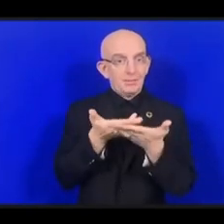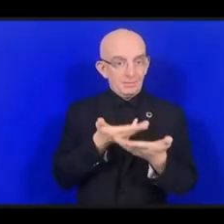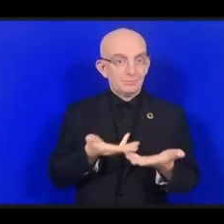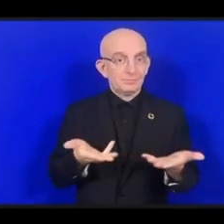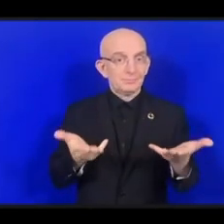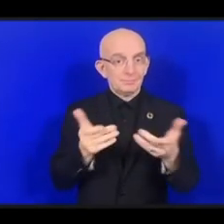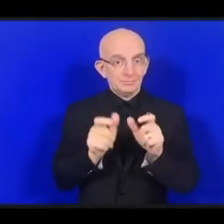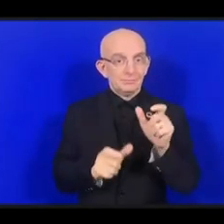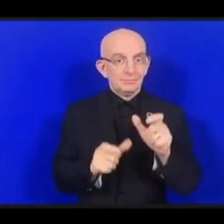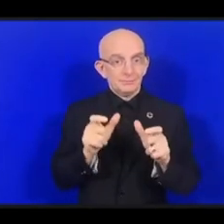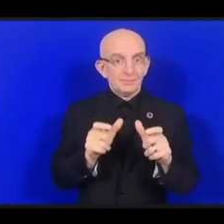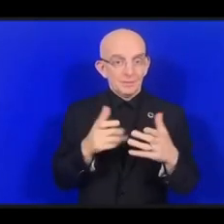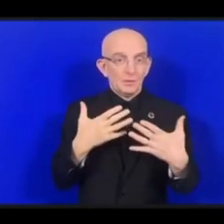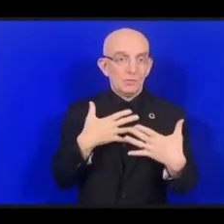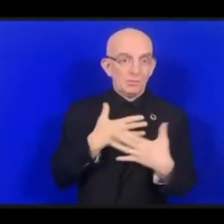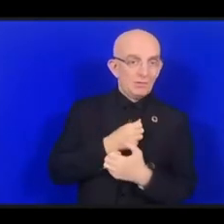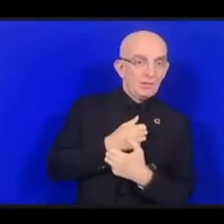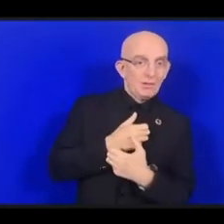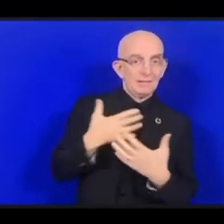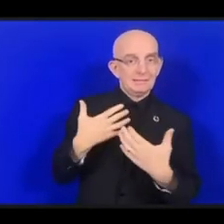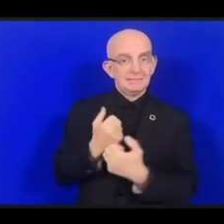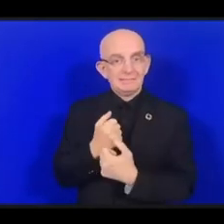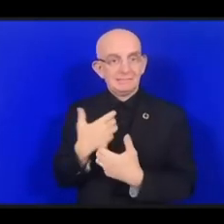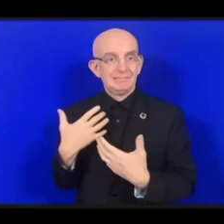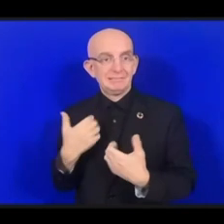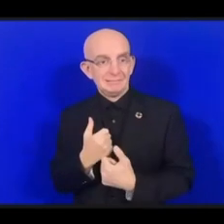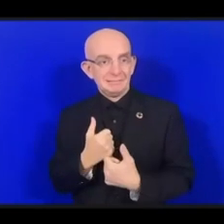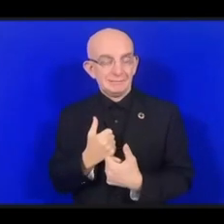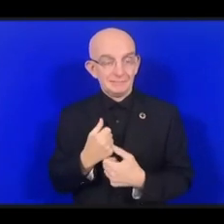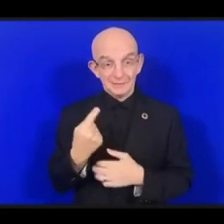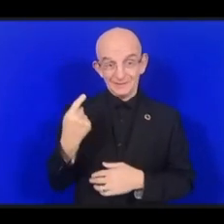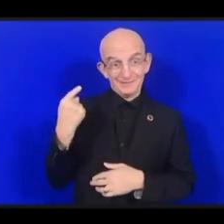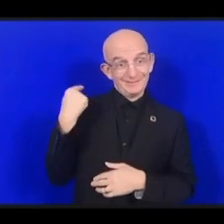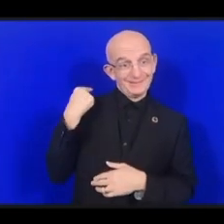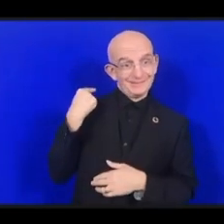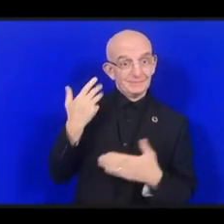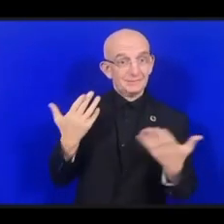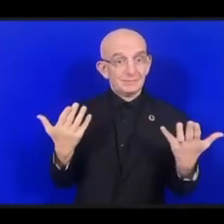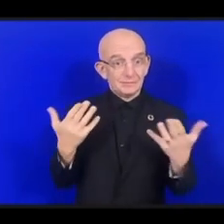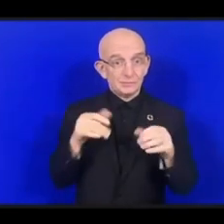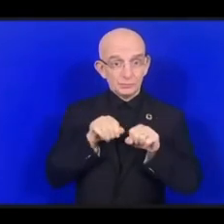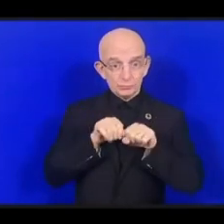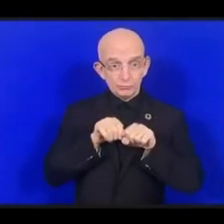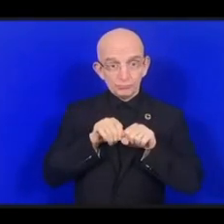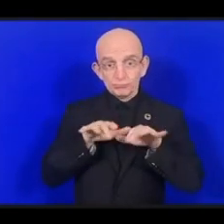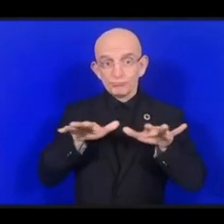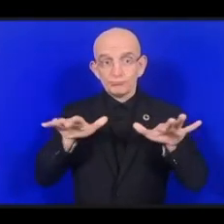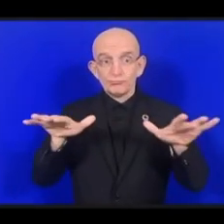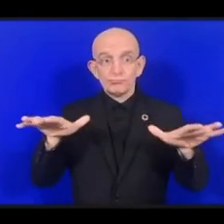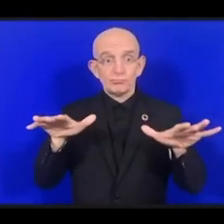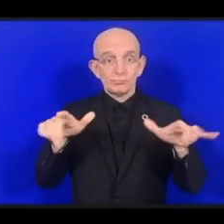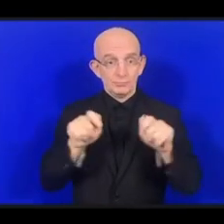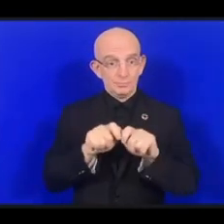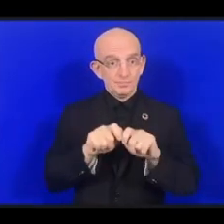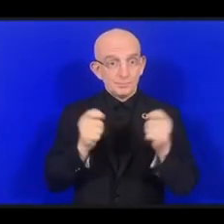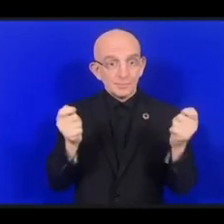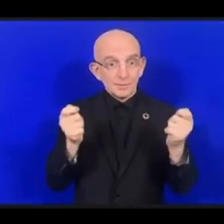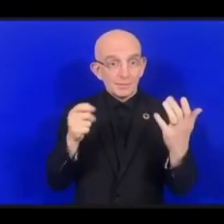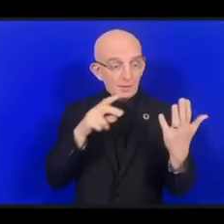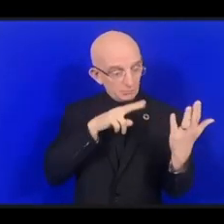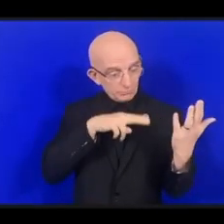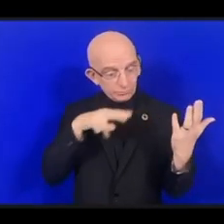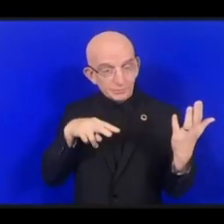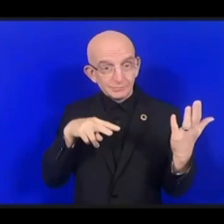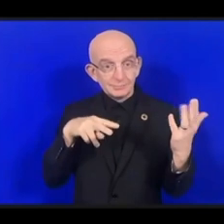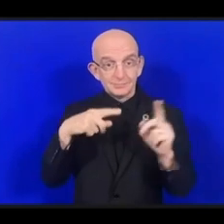и пострадали люди со всего мира, пришли к нам на помощь. Тогда слово «кизуна», которое